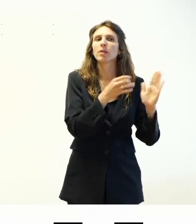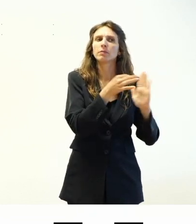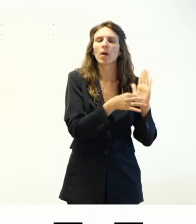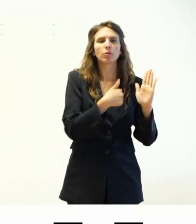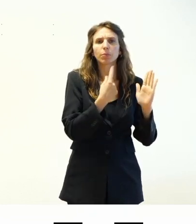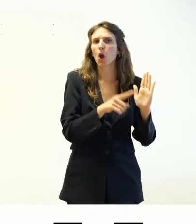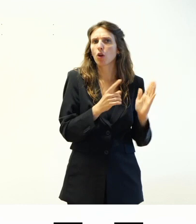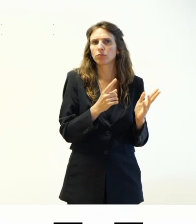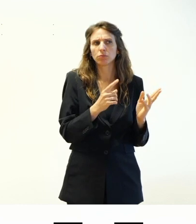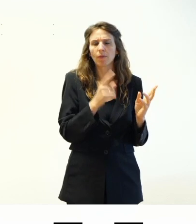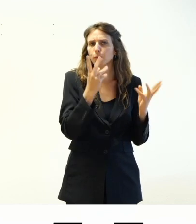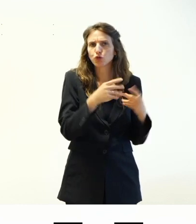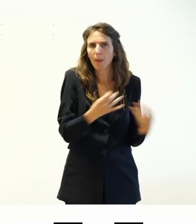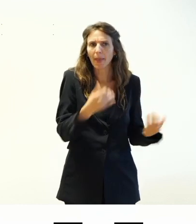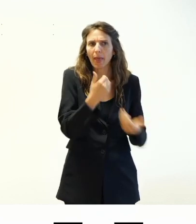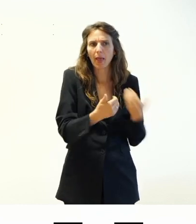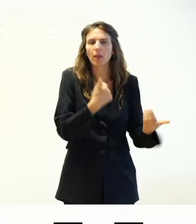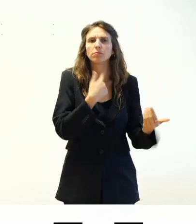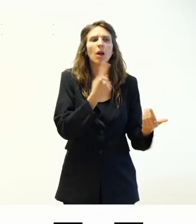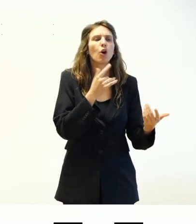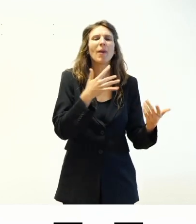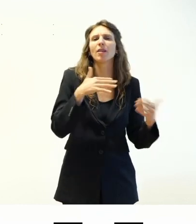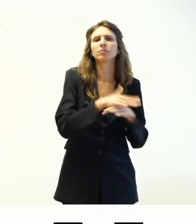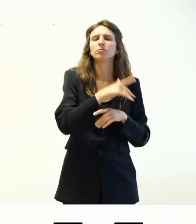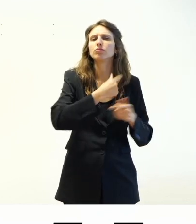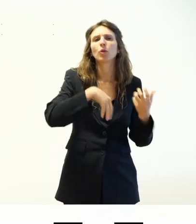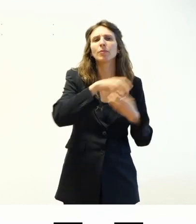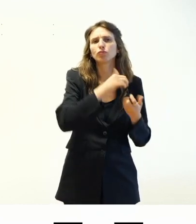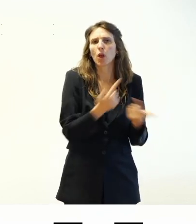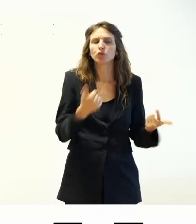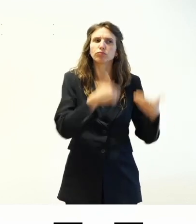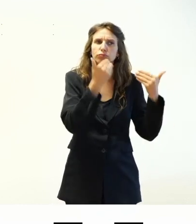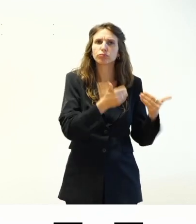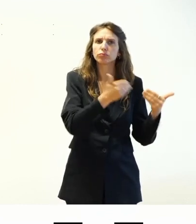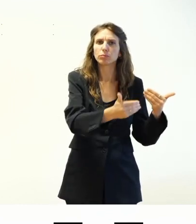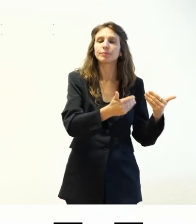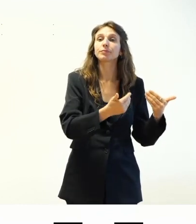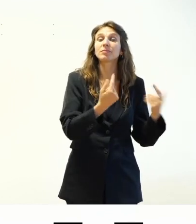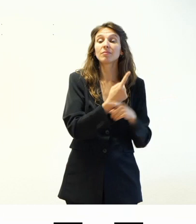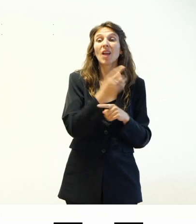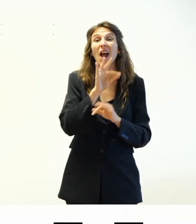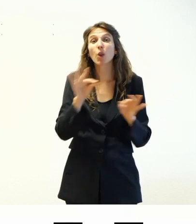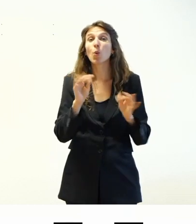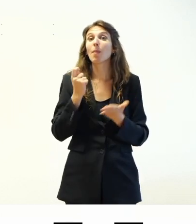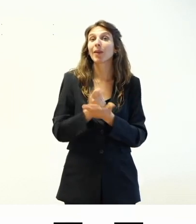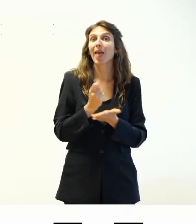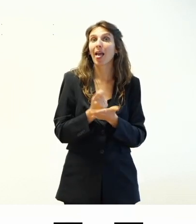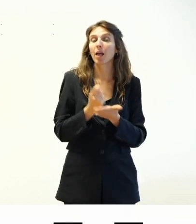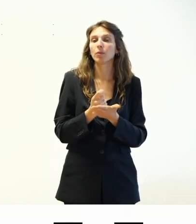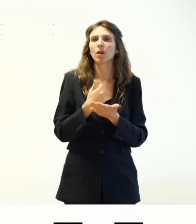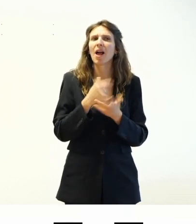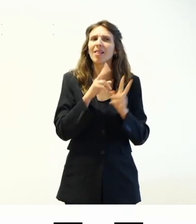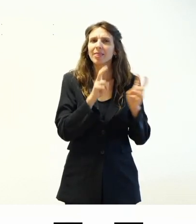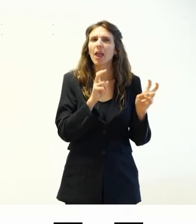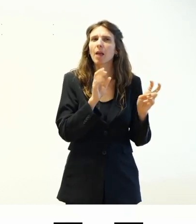perché si verifica che non abbiano funzionalità da plugin. Con alcuni temi premium, soprattutto quei temi che magari vengono